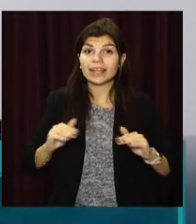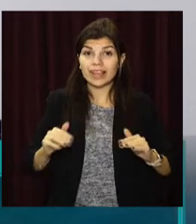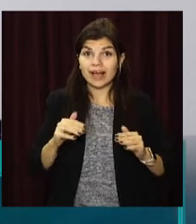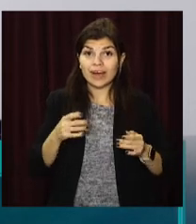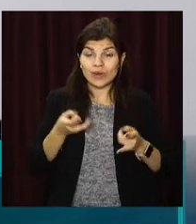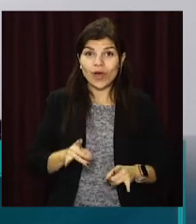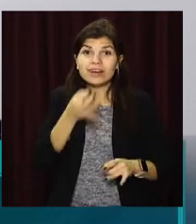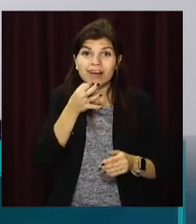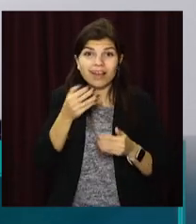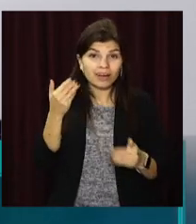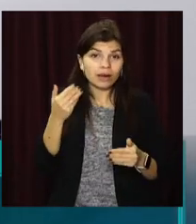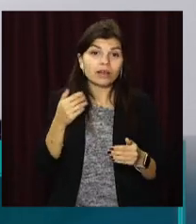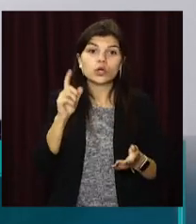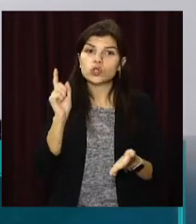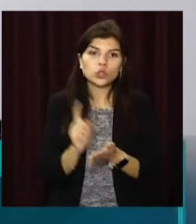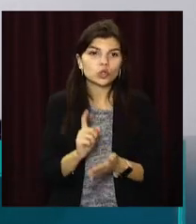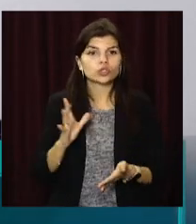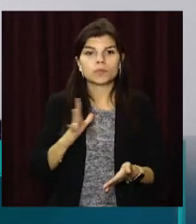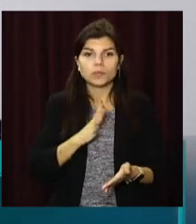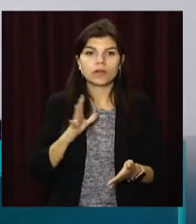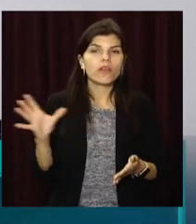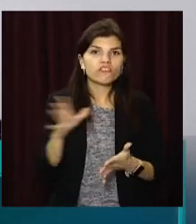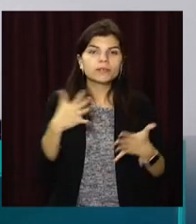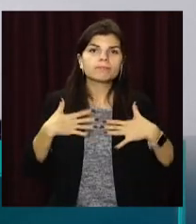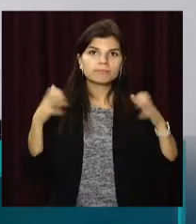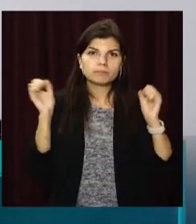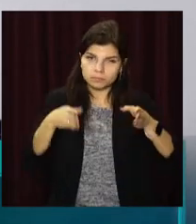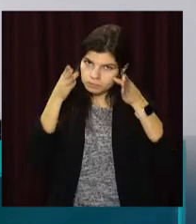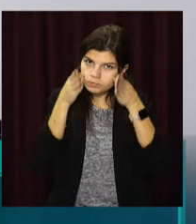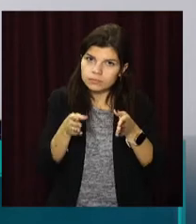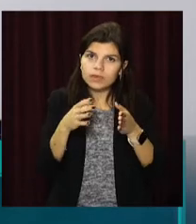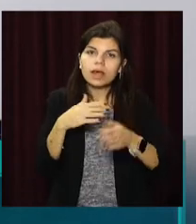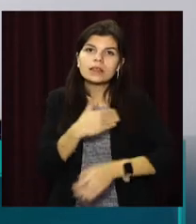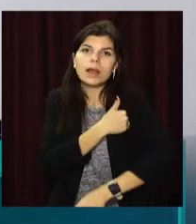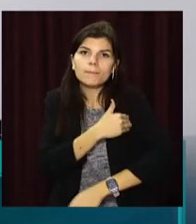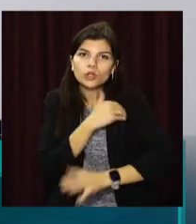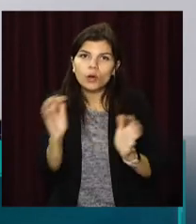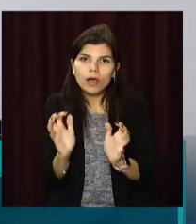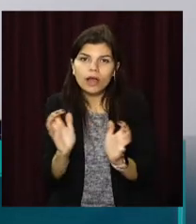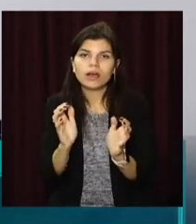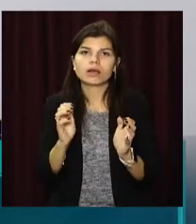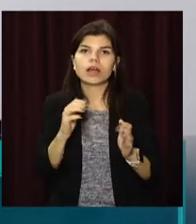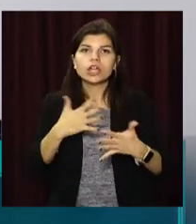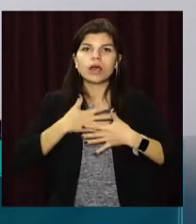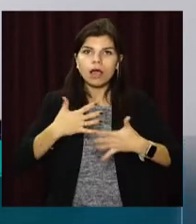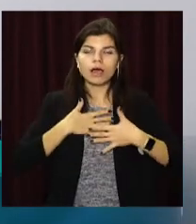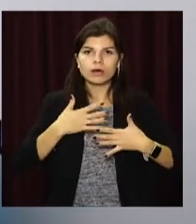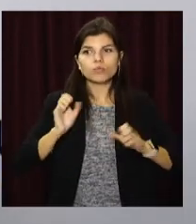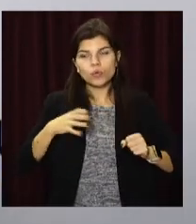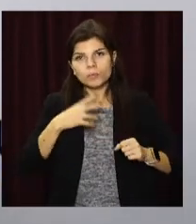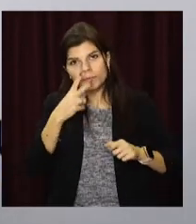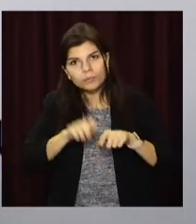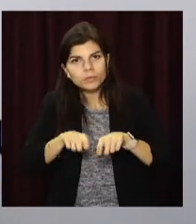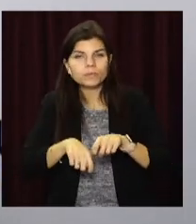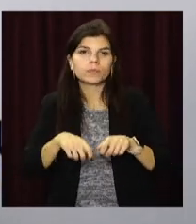повинні, всі усилення направлені на підтримку температури, на дихальну підтримку,